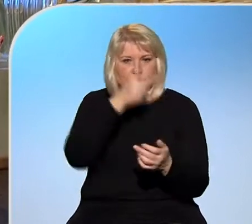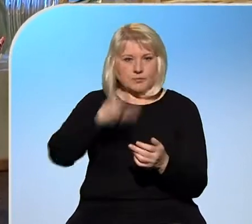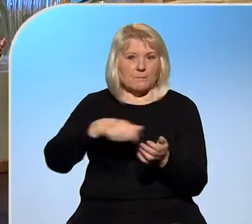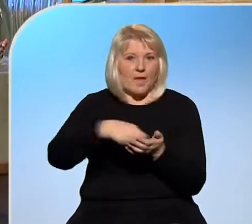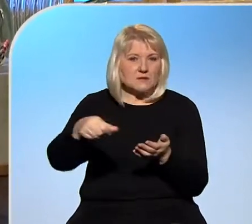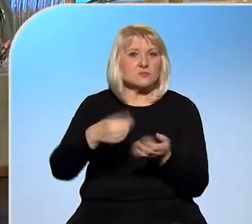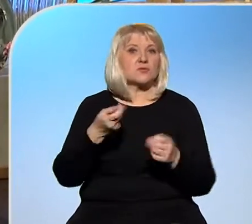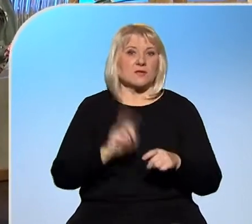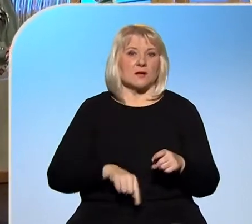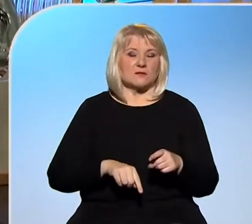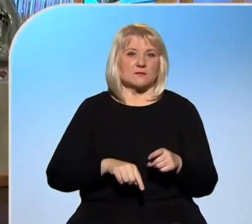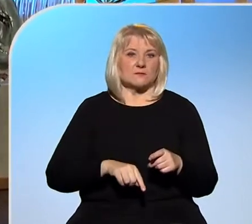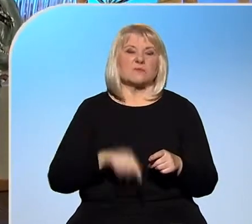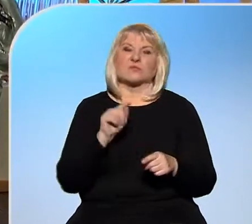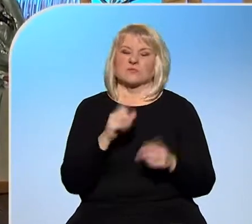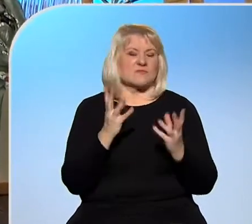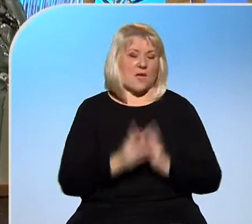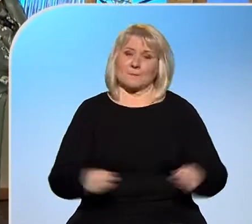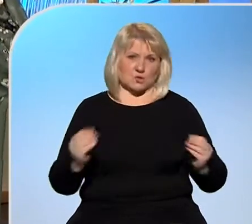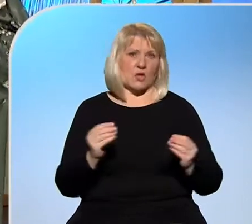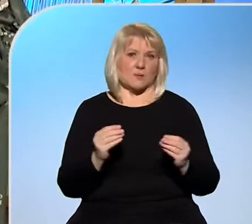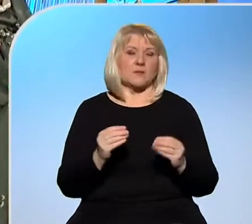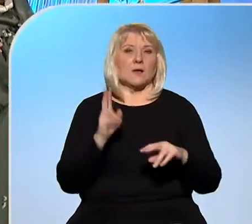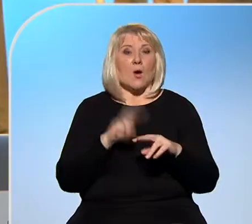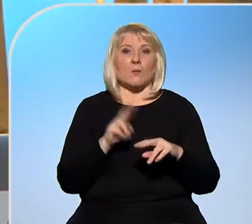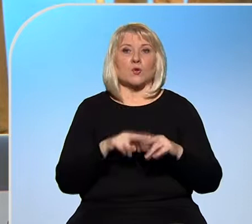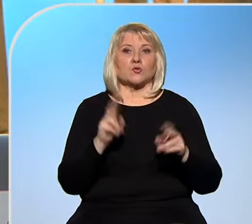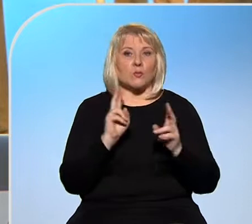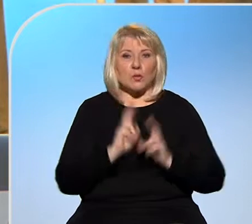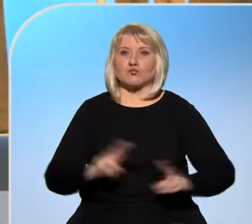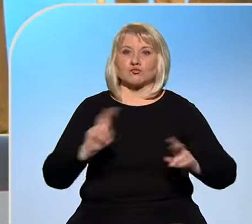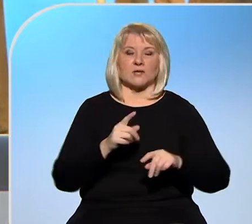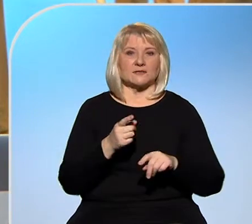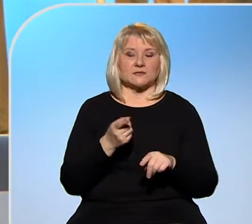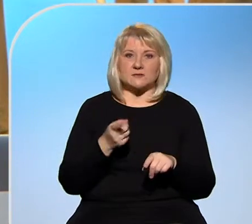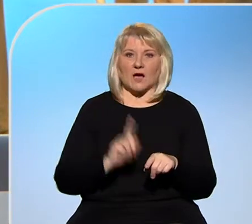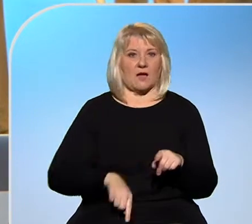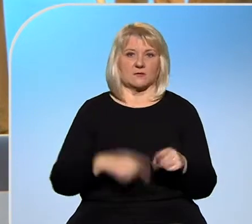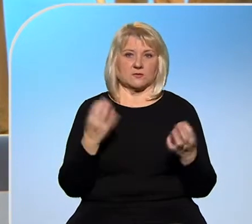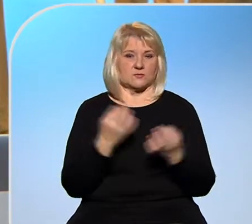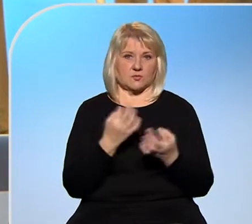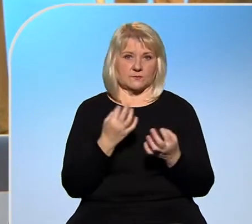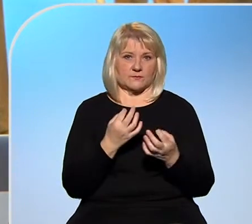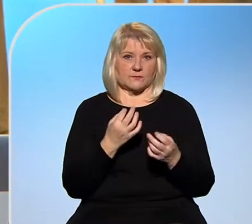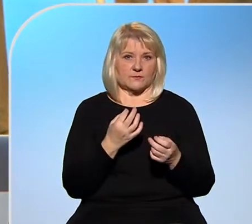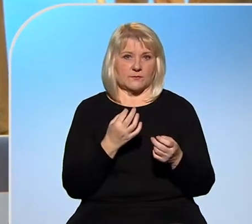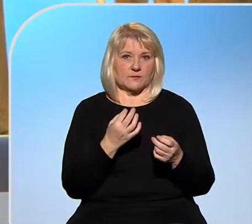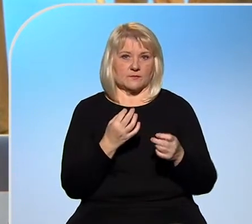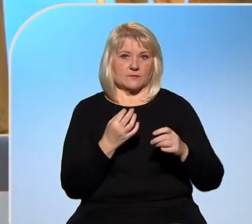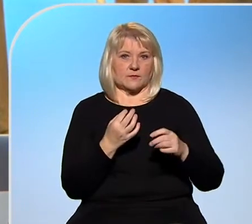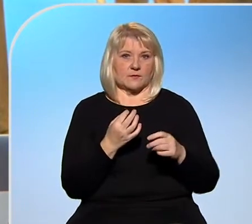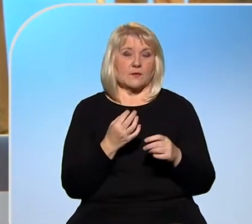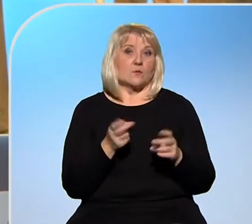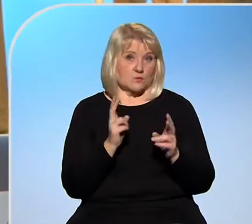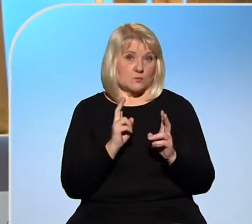To je nepříjemná situace. Ta už pak vstupuje do dvou rovin. Ta první rovina je taková, která nám dokonce